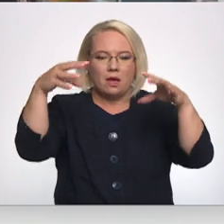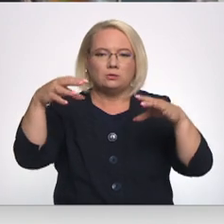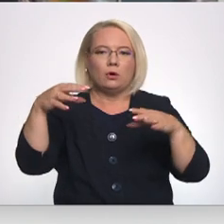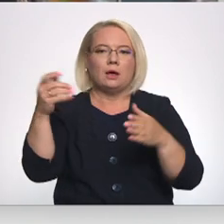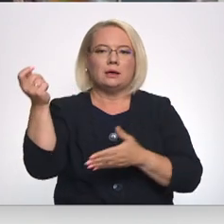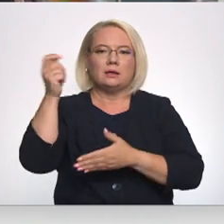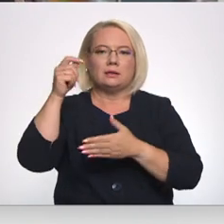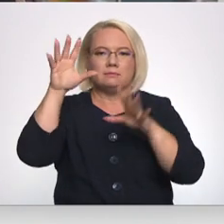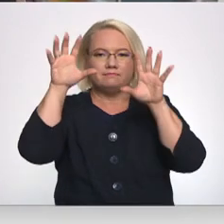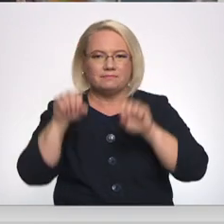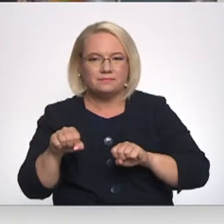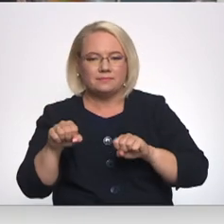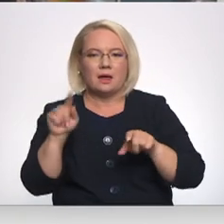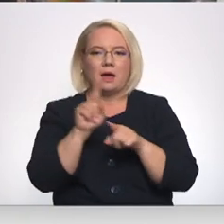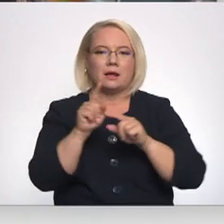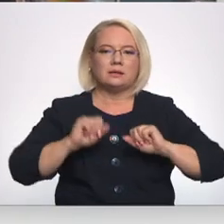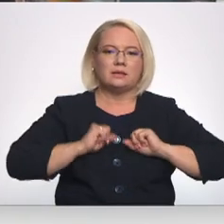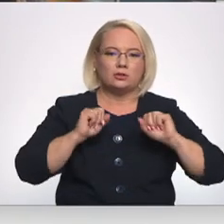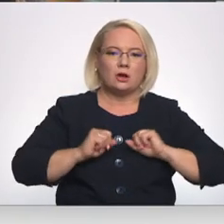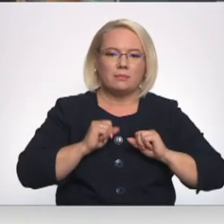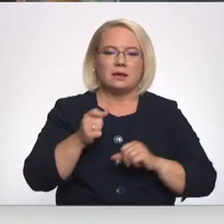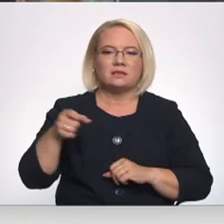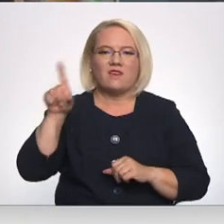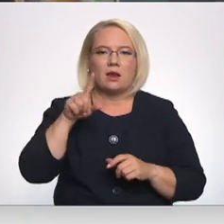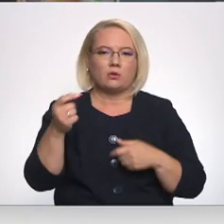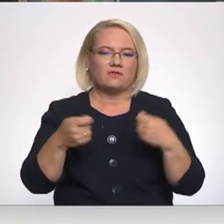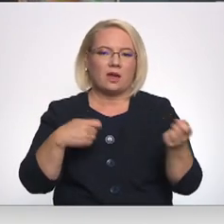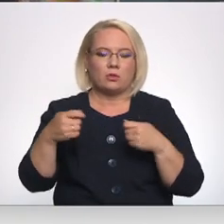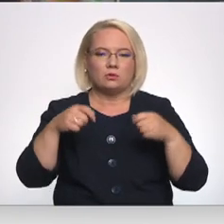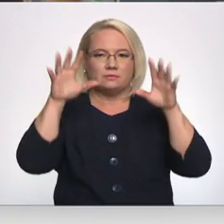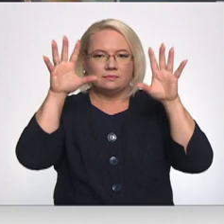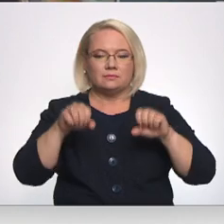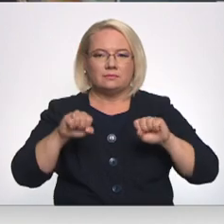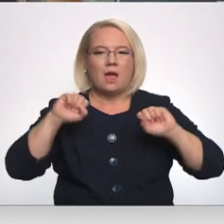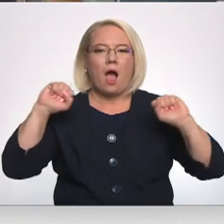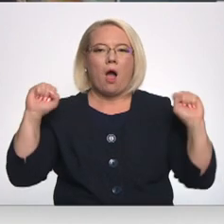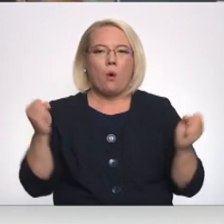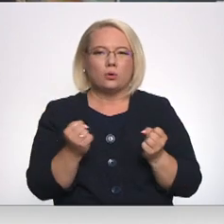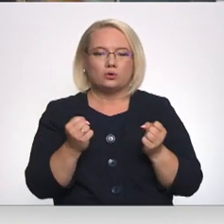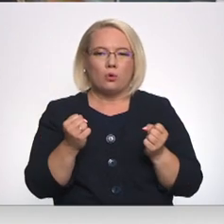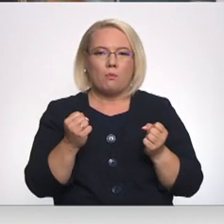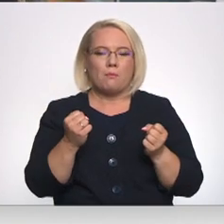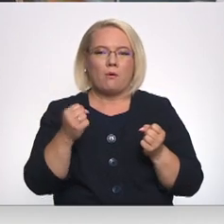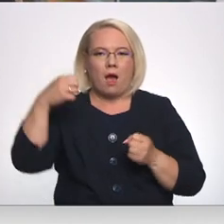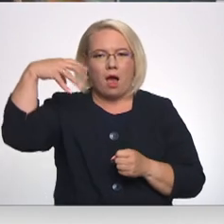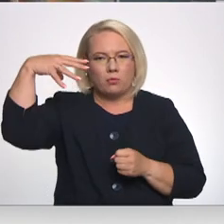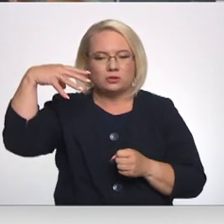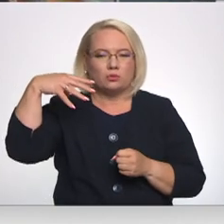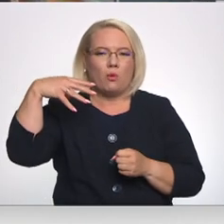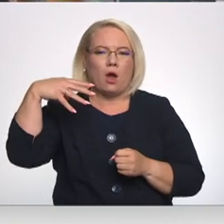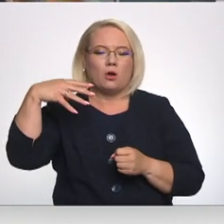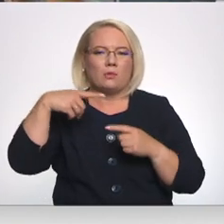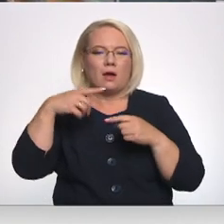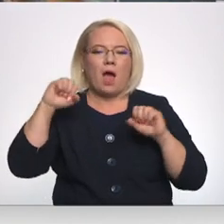slēgt ārā. Tāpat arī cenšamies vairākos veikalos izslēgt augstuma iekārtās apgaismojumu. Tas arī ir jebkurš